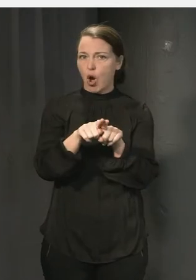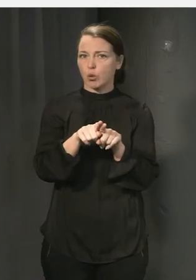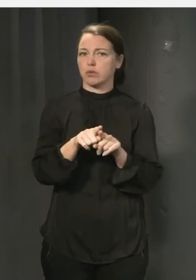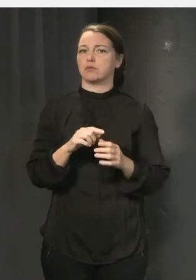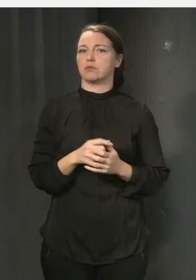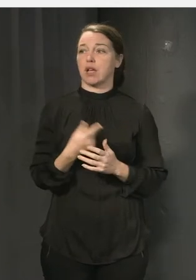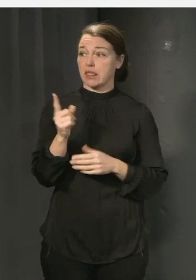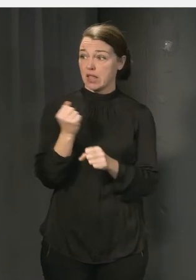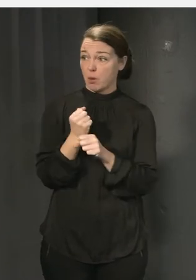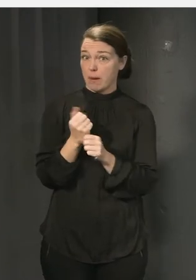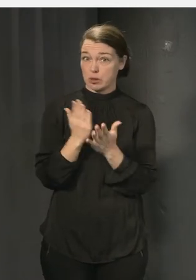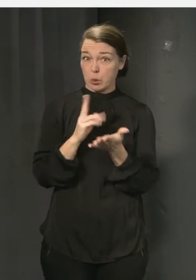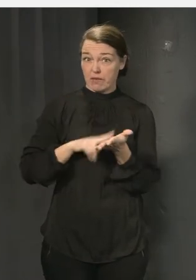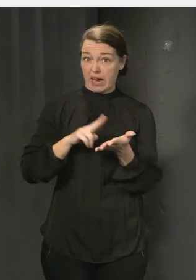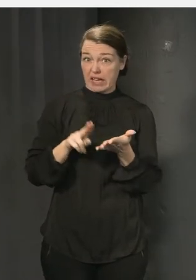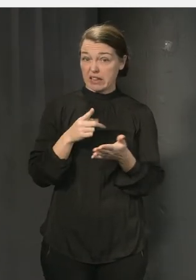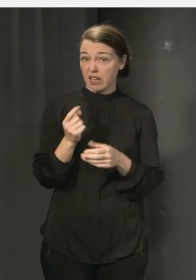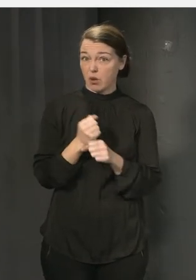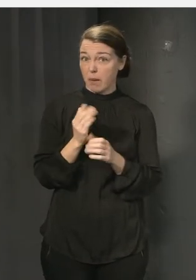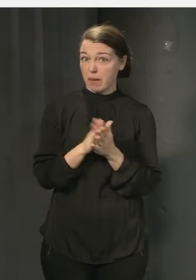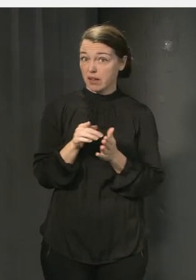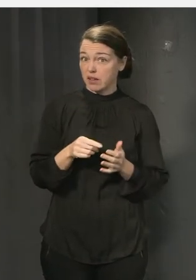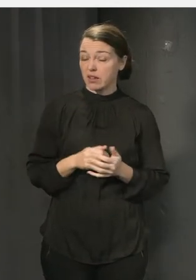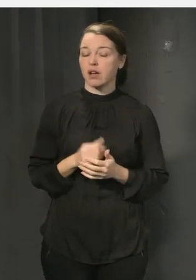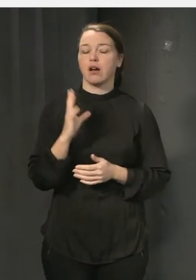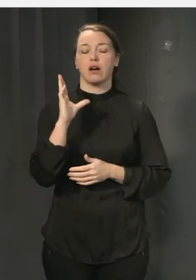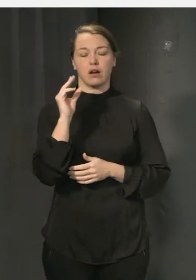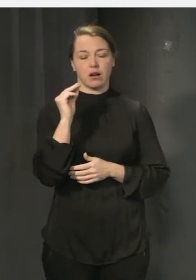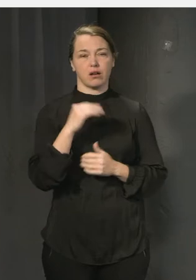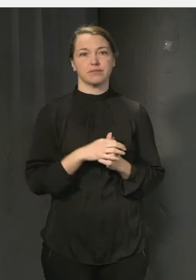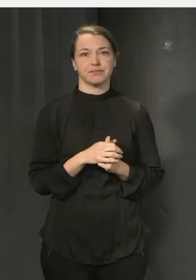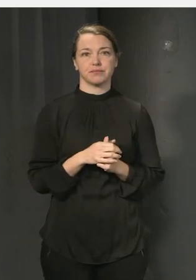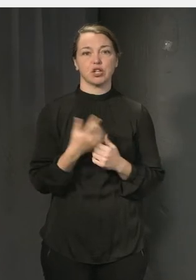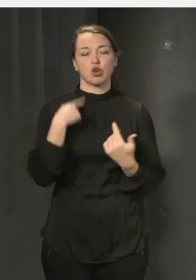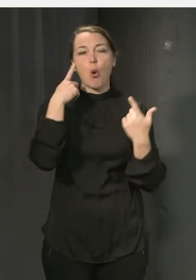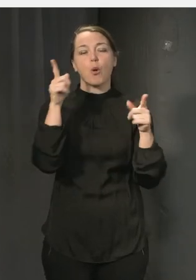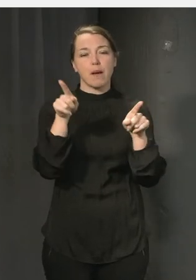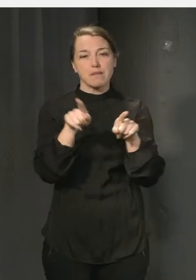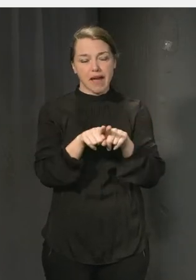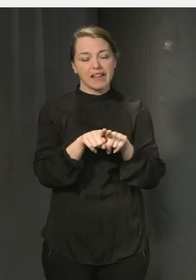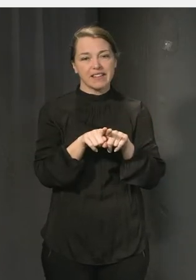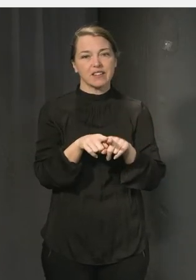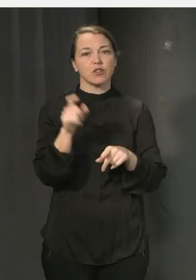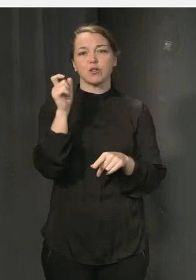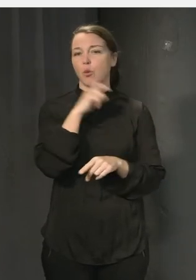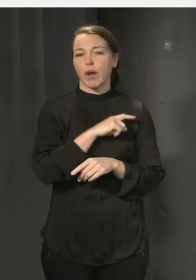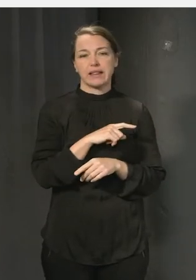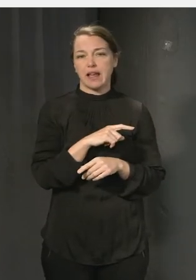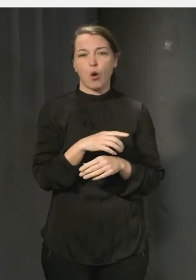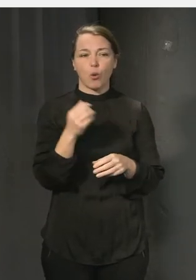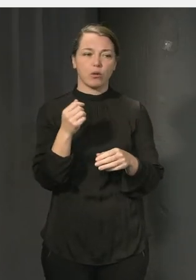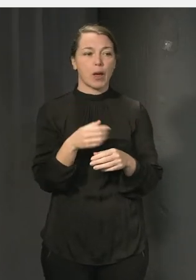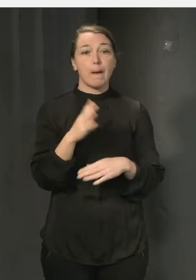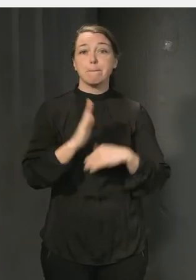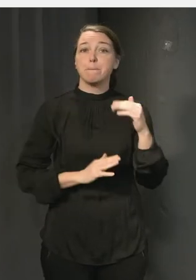med på Skolverket? Ja men återigen håller jag mig här om att man kan inte bygga bort mobbning och